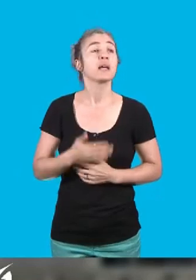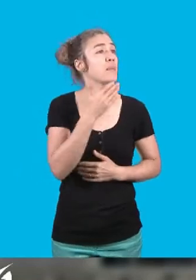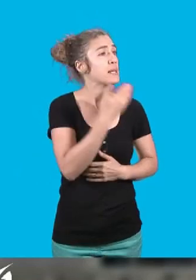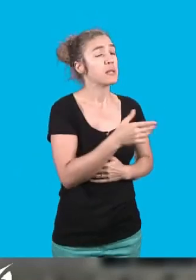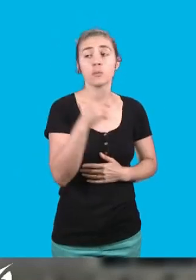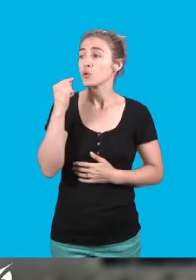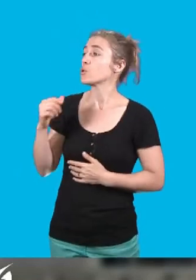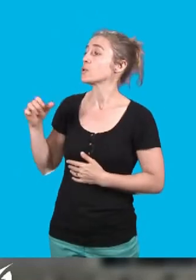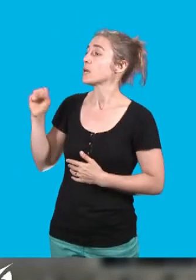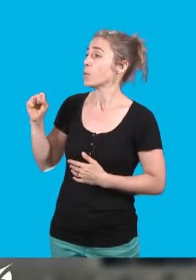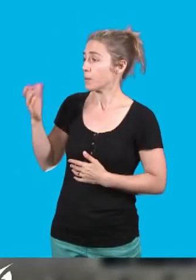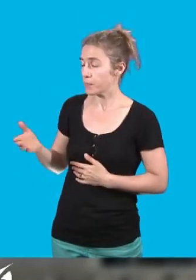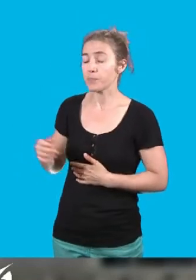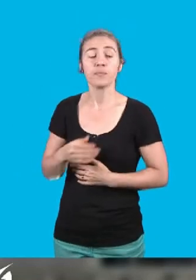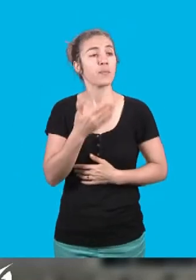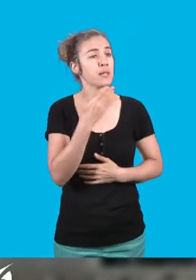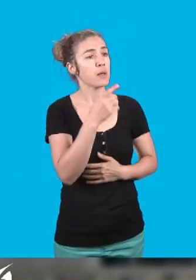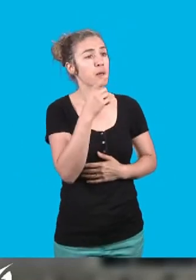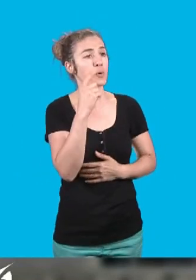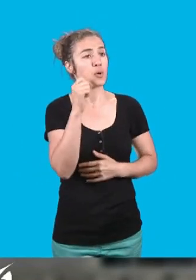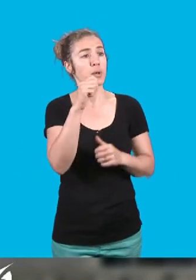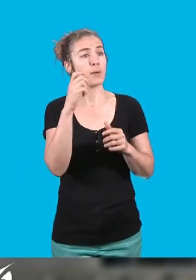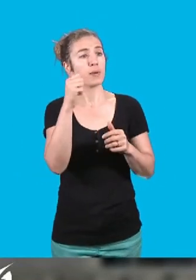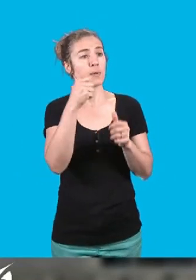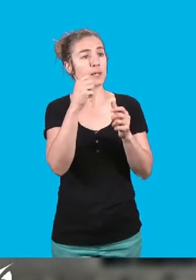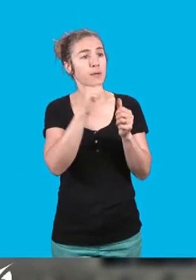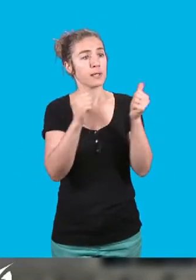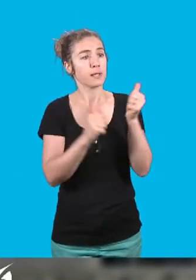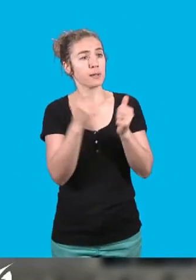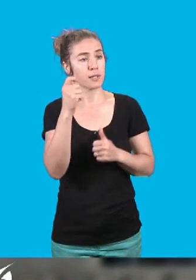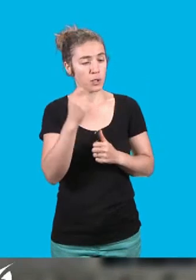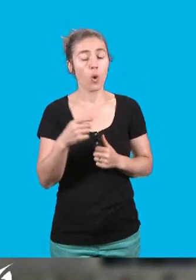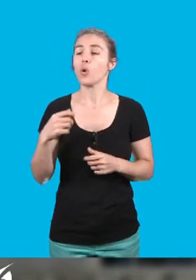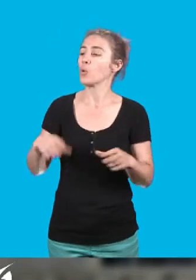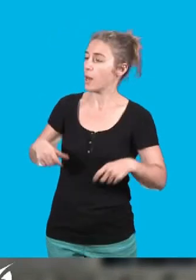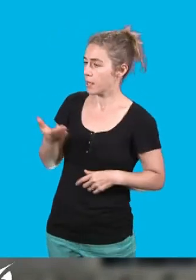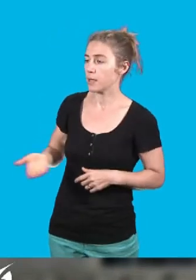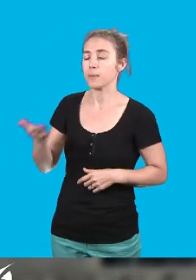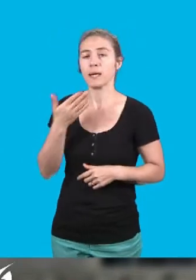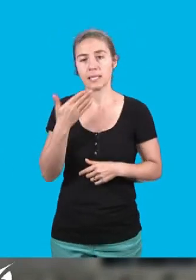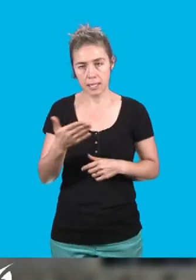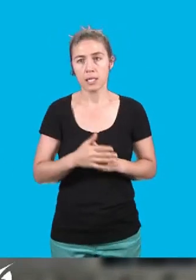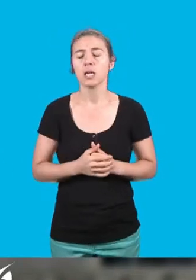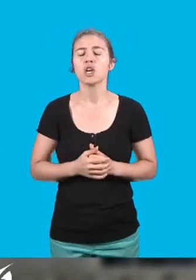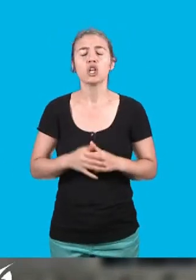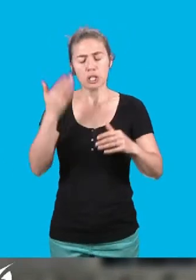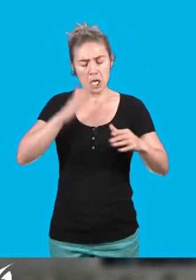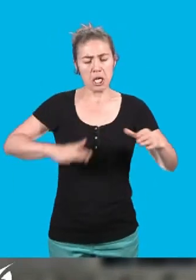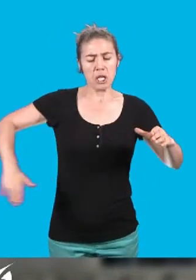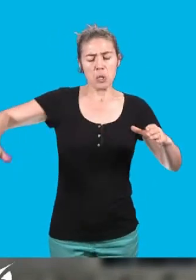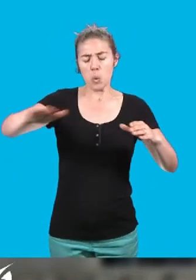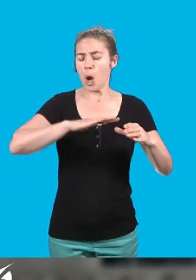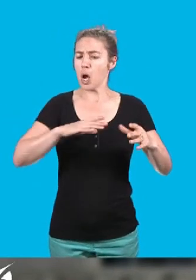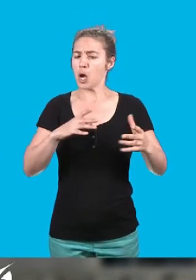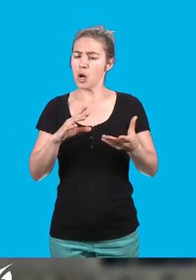Merci monsieur le vice-président, cher Pascal Bollot, chers collègues, nos territoires, nous le savons, connaissent des difficultés